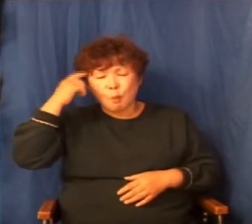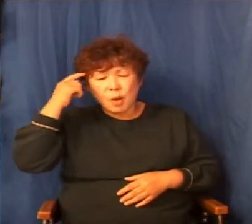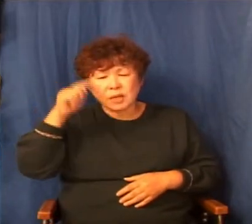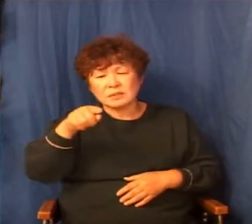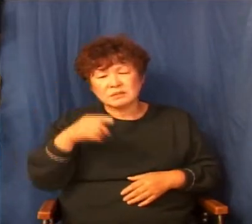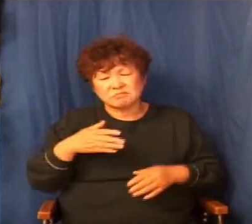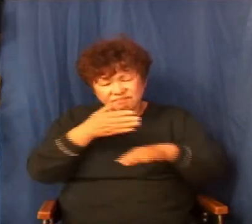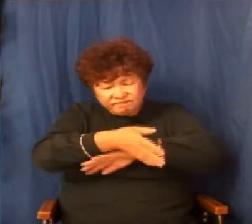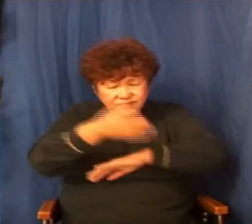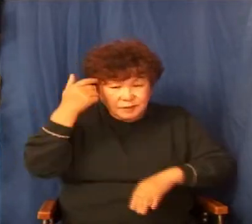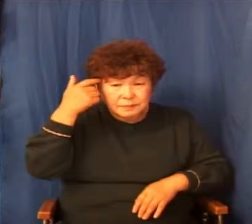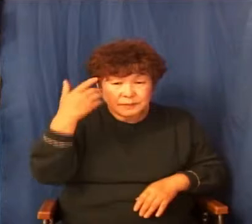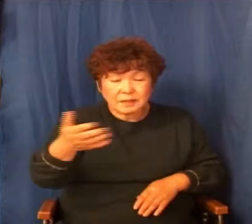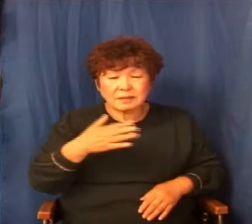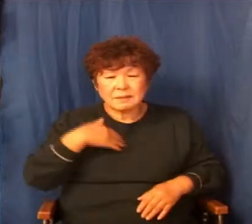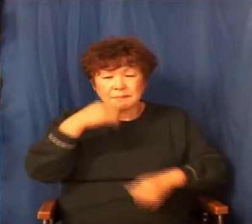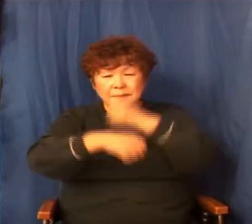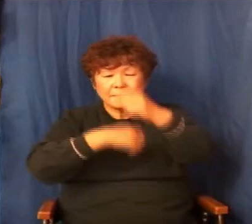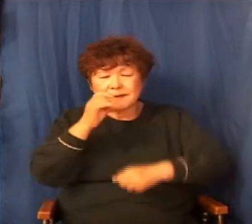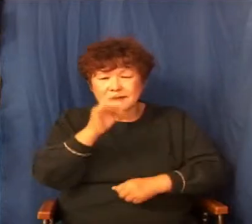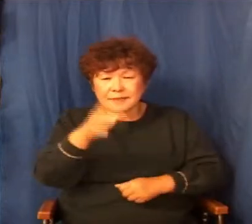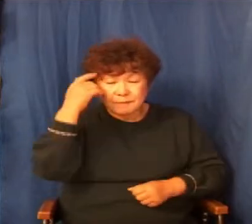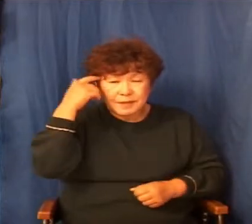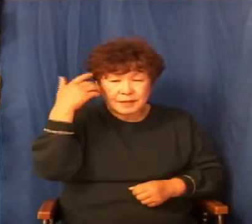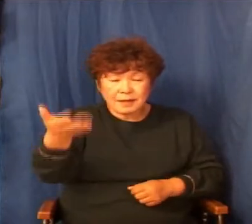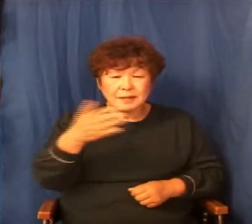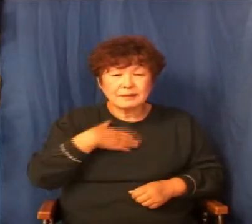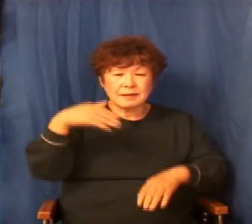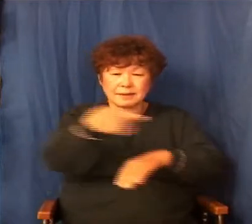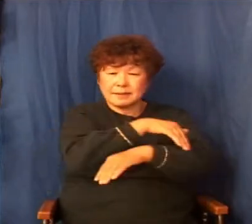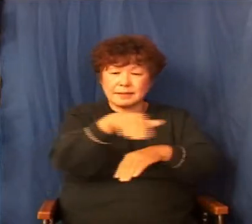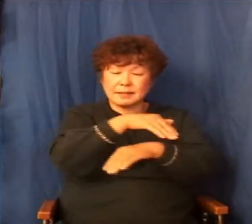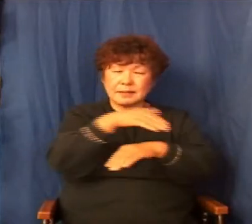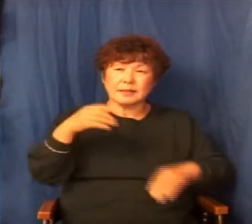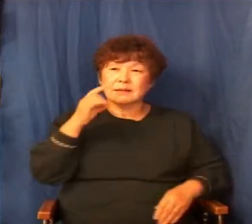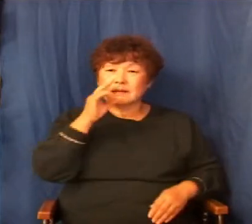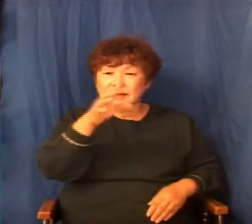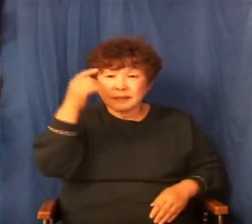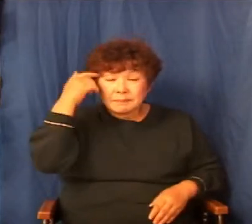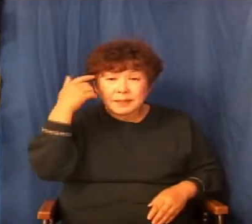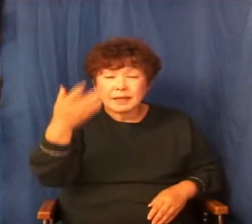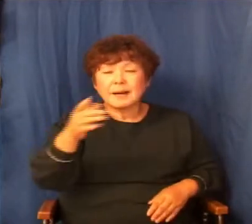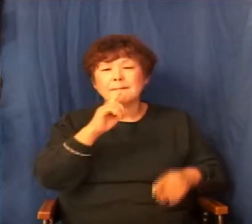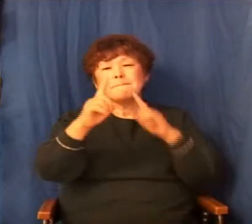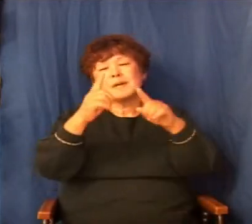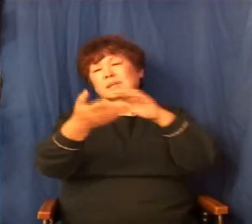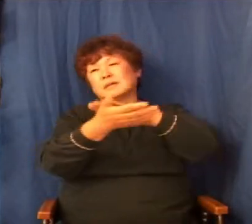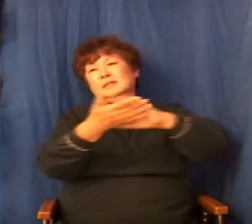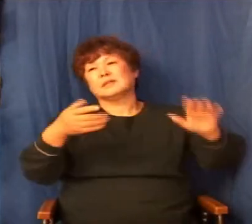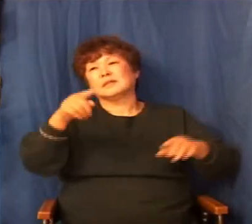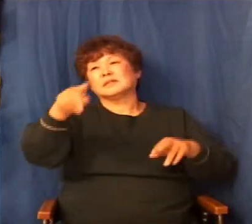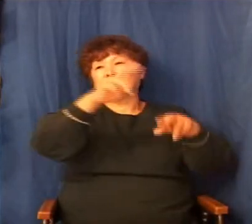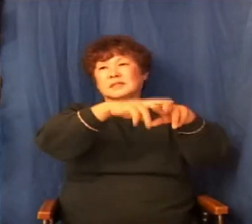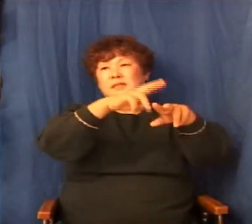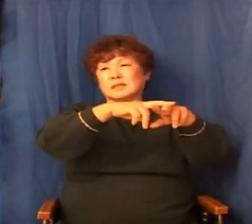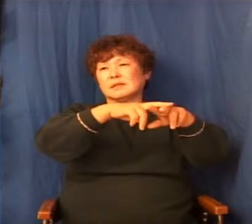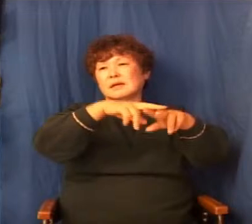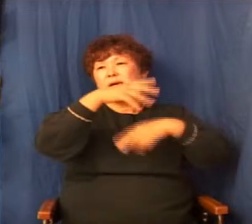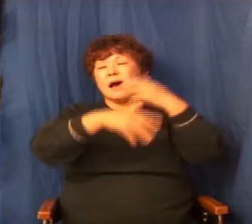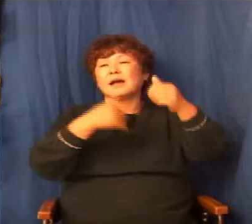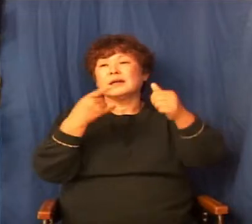왜 내 맘대로 이렇게 안 되는 거예요 계획대로 안 되는 겁니까 이런 얘기하기 전에 지금 그 자리에서 하나님께서